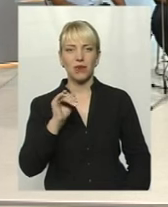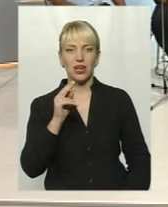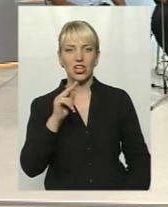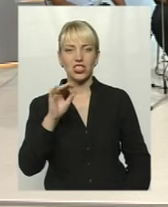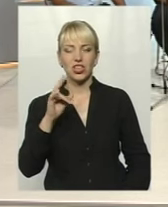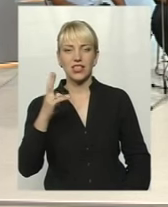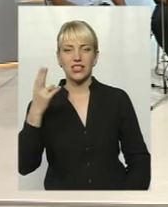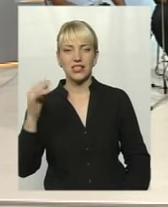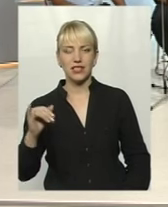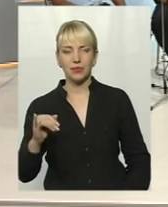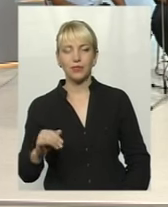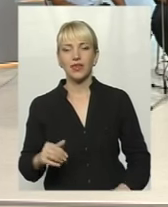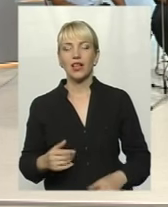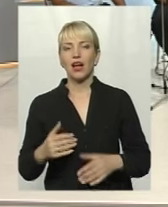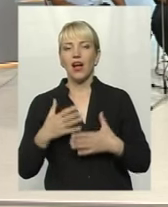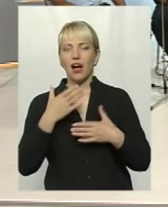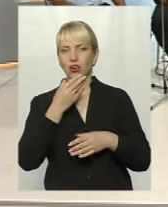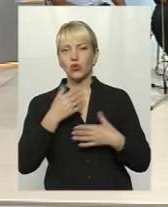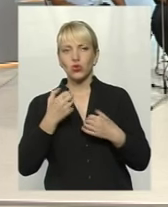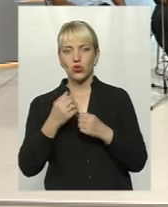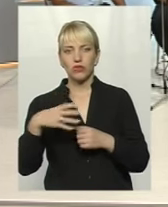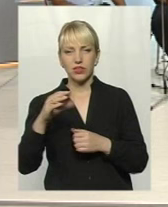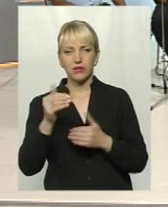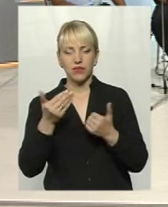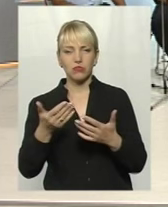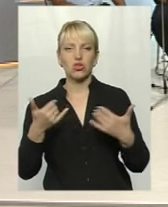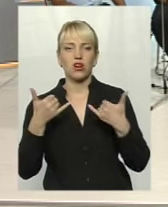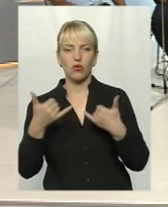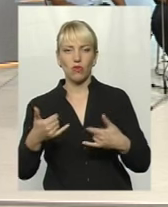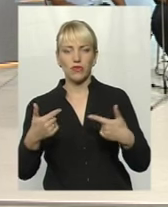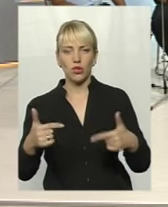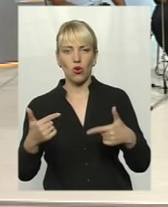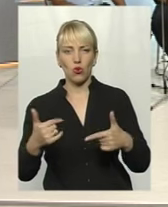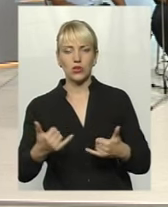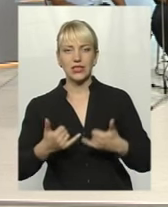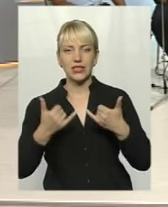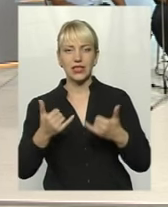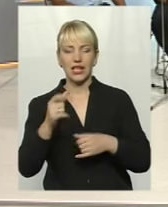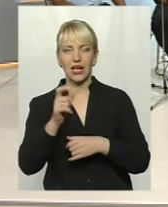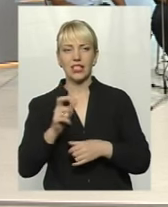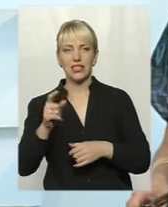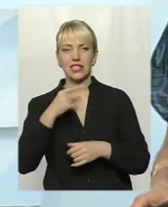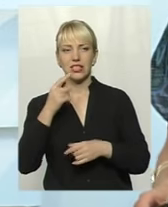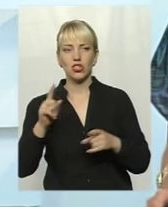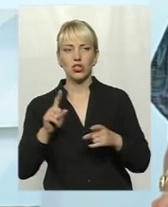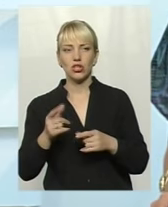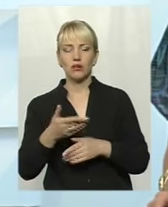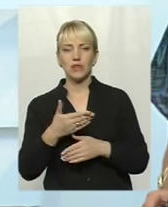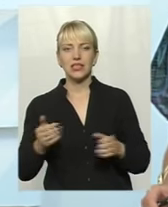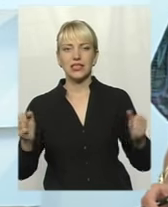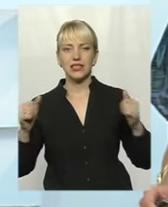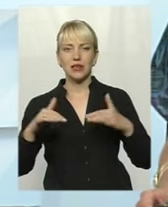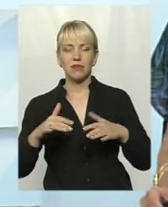села Шпиченці. Доброго здоров'я, шановні гості. Для глядачів зазначу, що зібралися ми